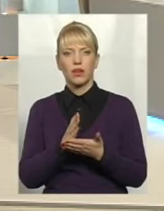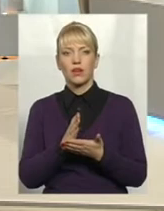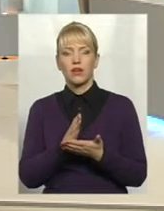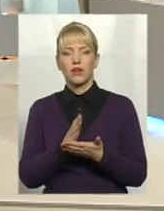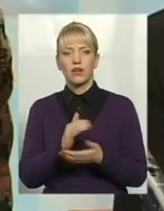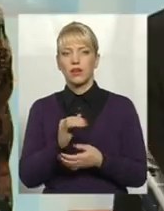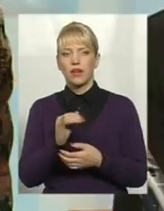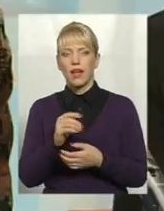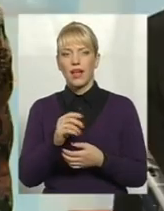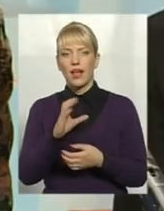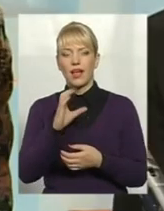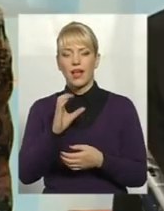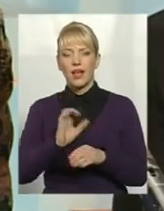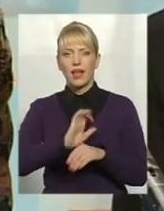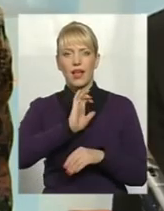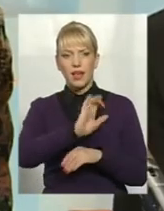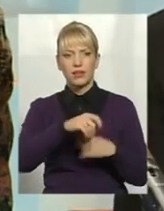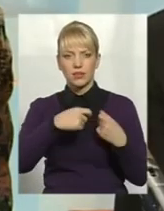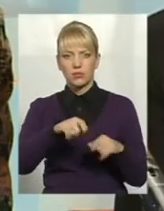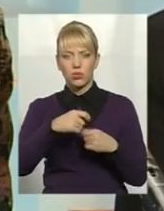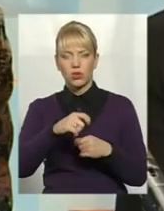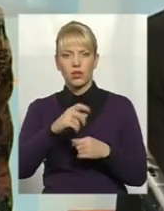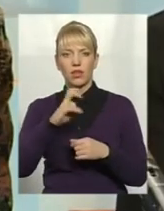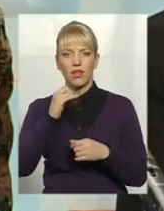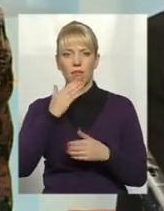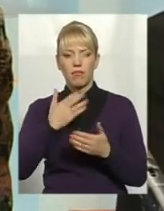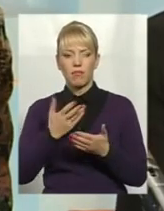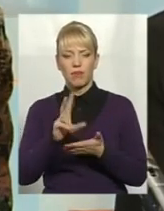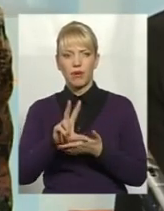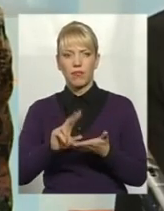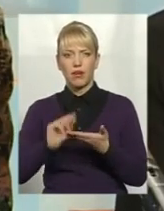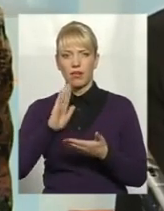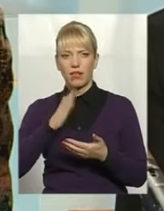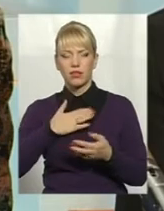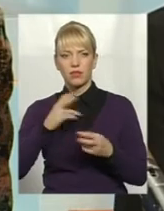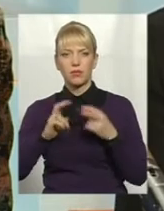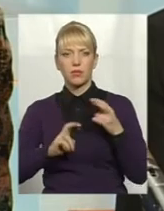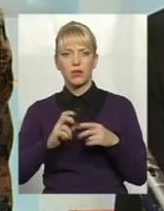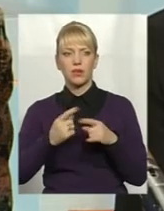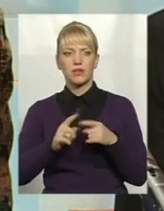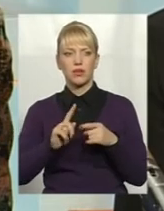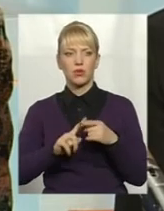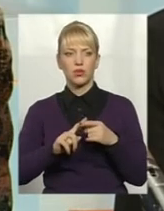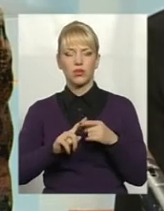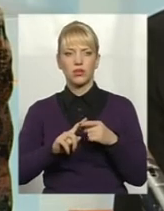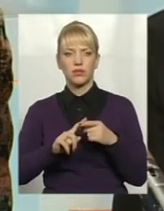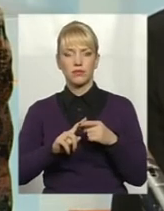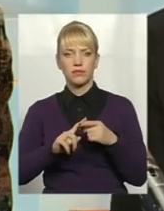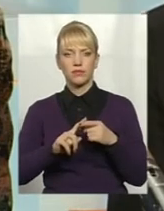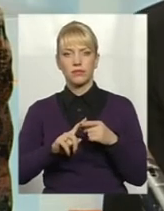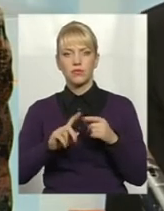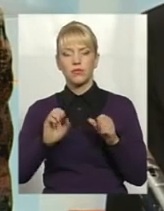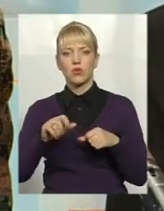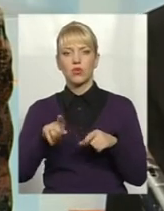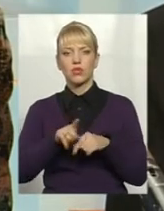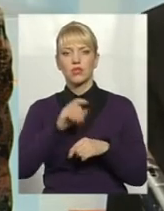експорт на приміері нашого підприєця, він, можна так